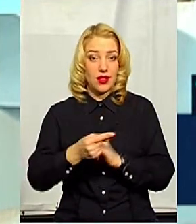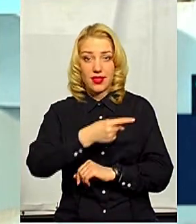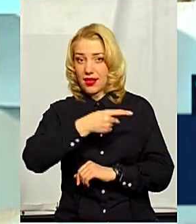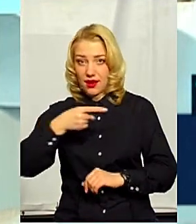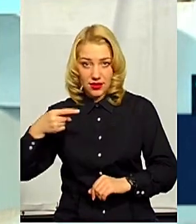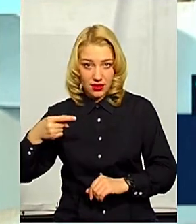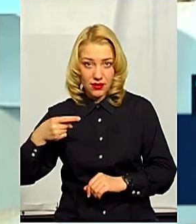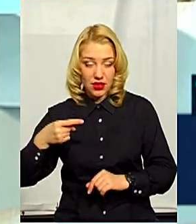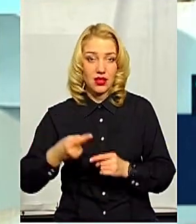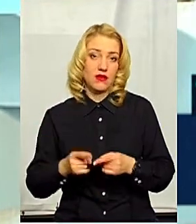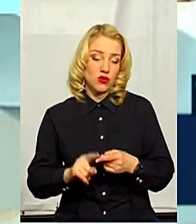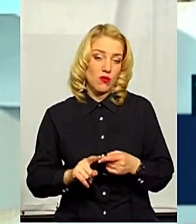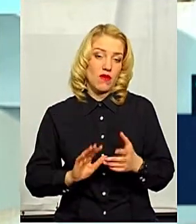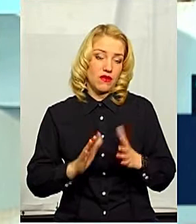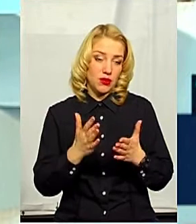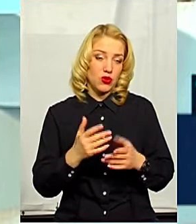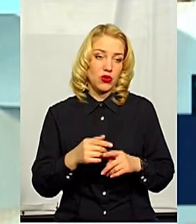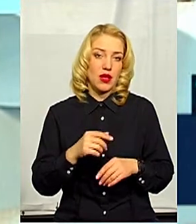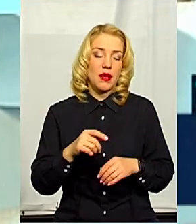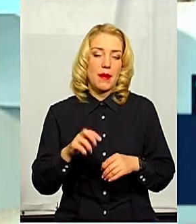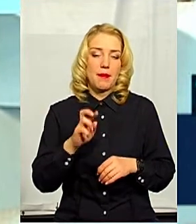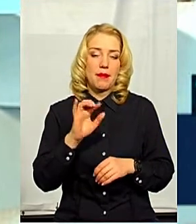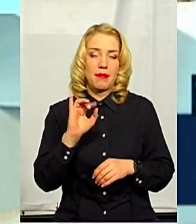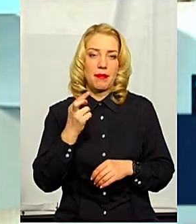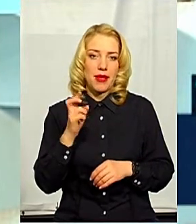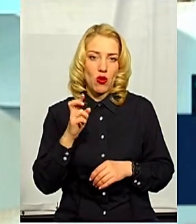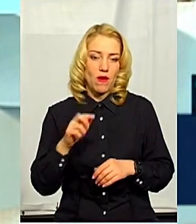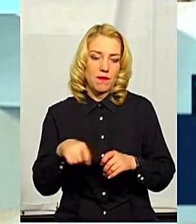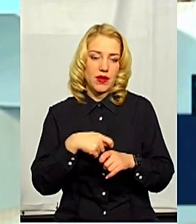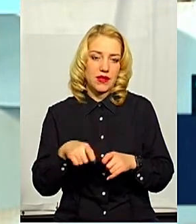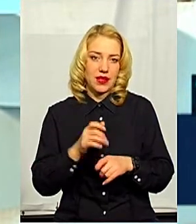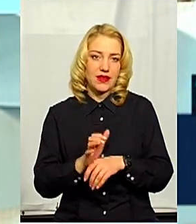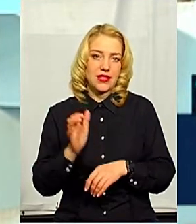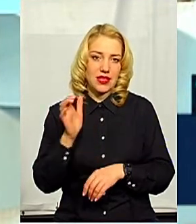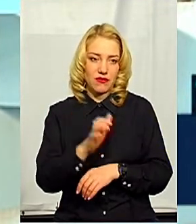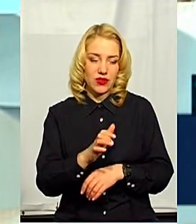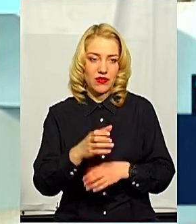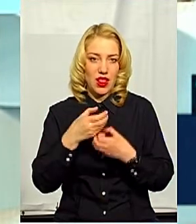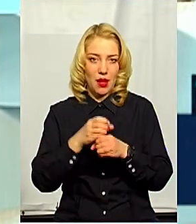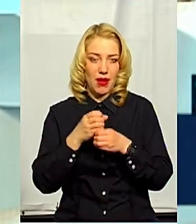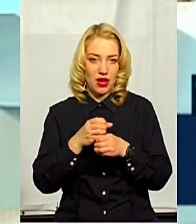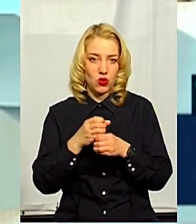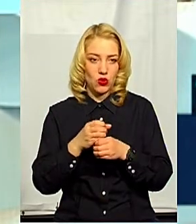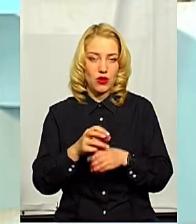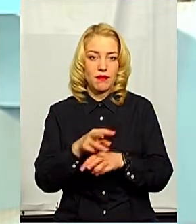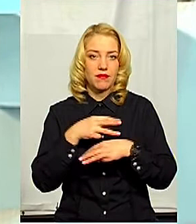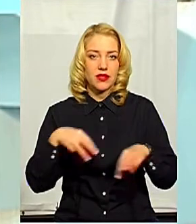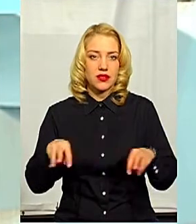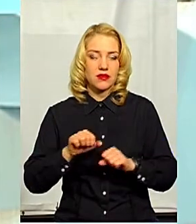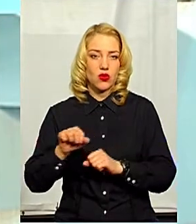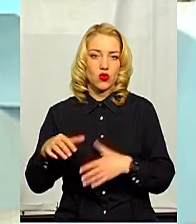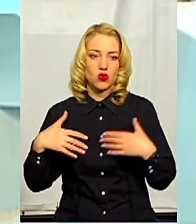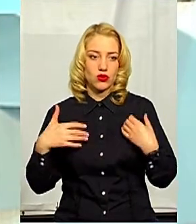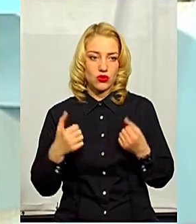в даному випадку біоматеріал надсилається в референс-лабораторію Міністерства охорони